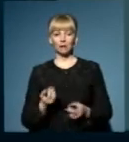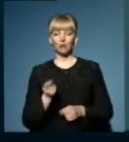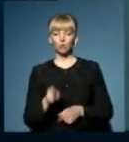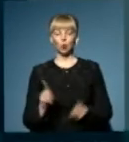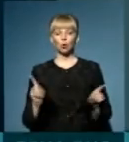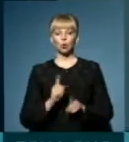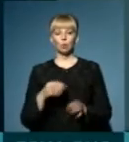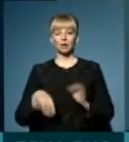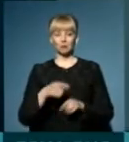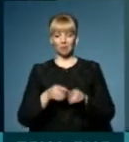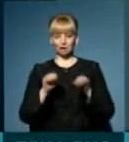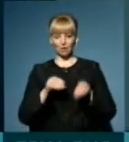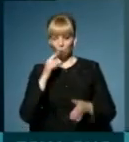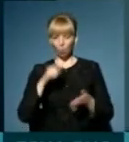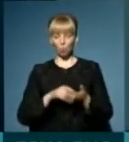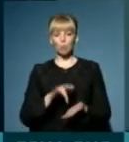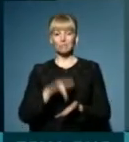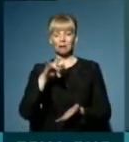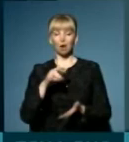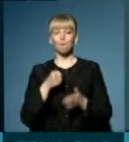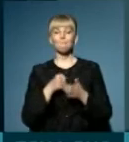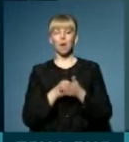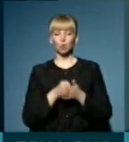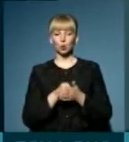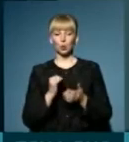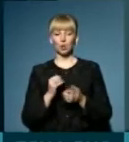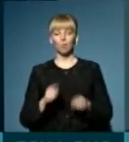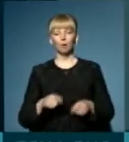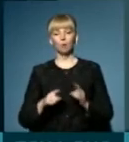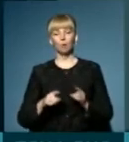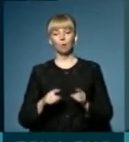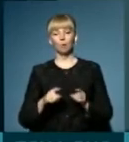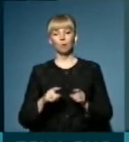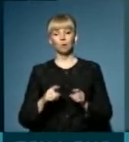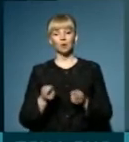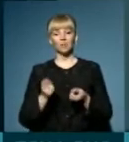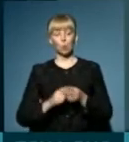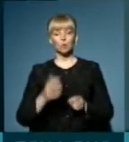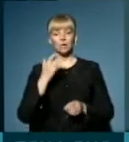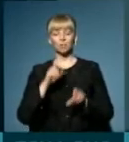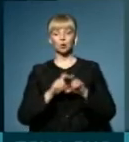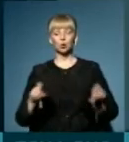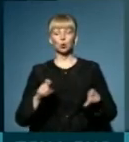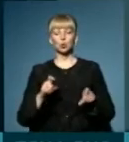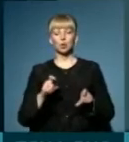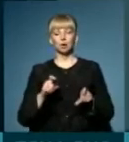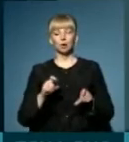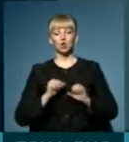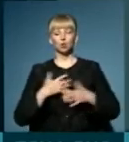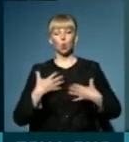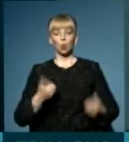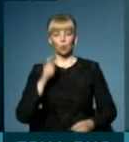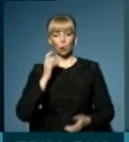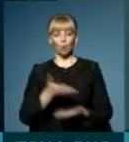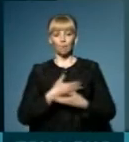того, щоб ці декларації попали до центральну базу. І впослідуючому для зв'язку з Національною службою здоров'я України. Ми